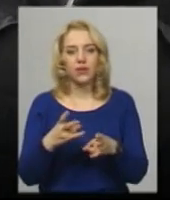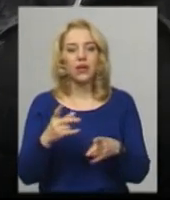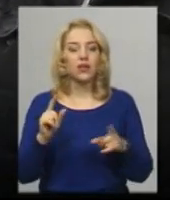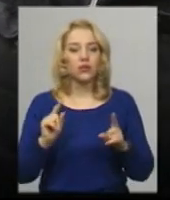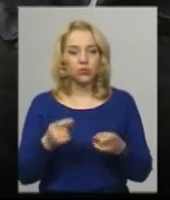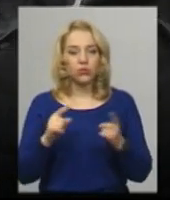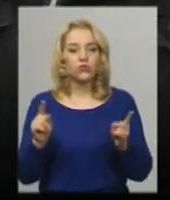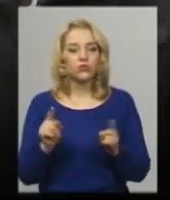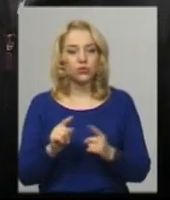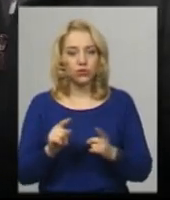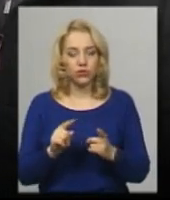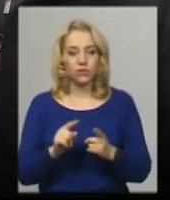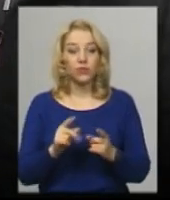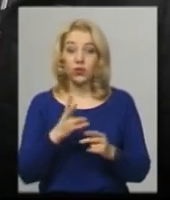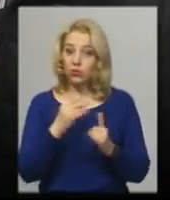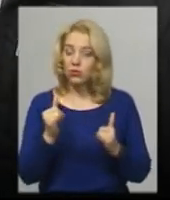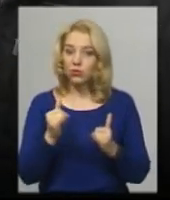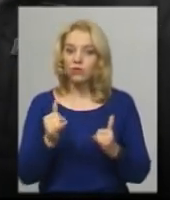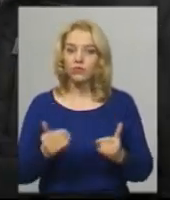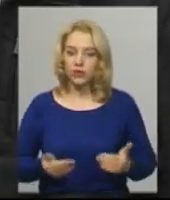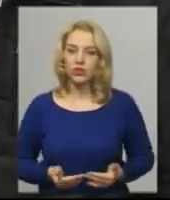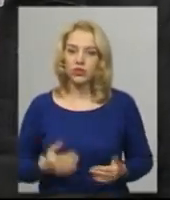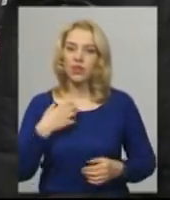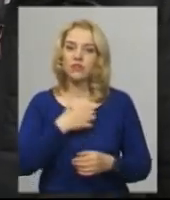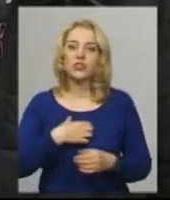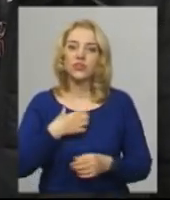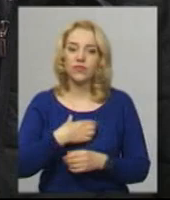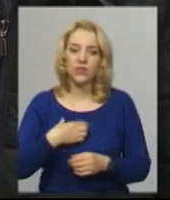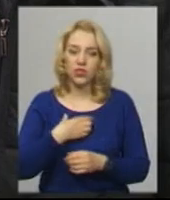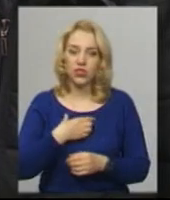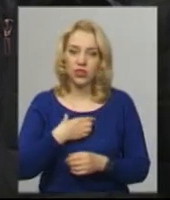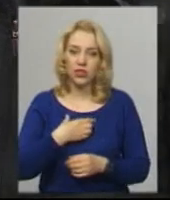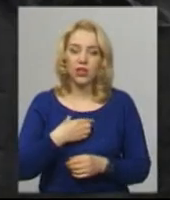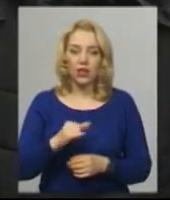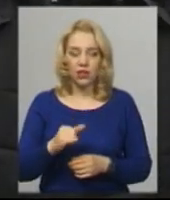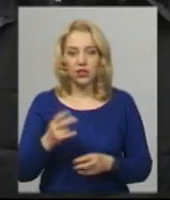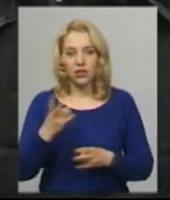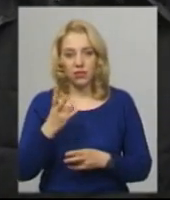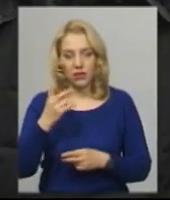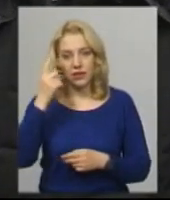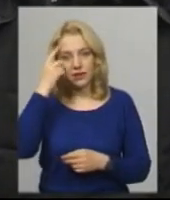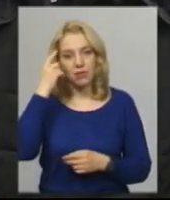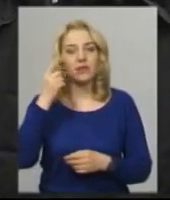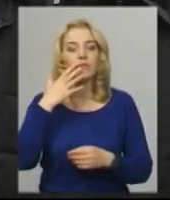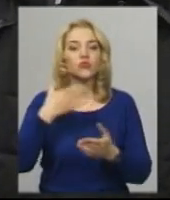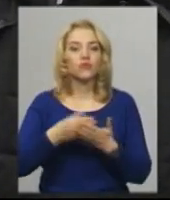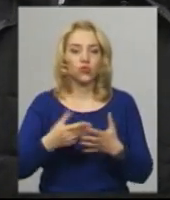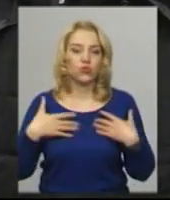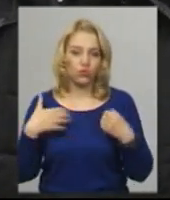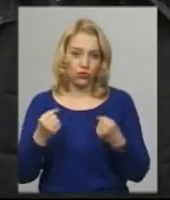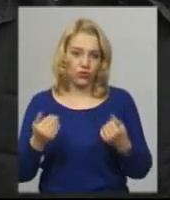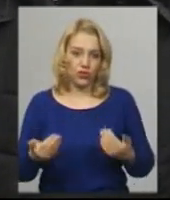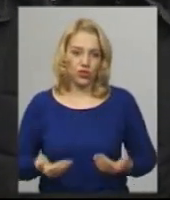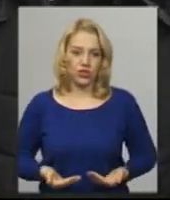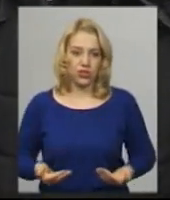тому що життя, мабуть, важливіше. І дбати про життя, про здоров'я і про